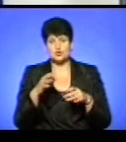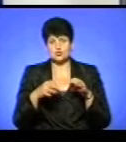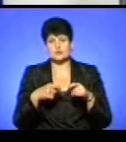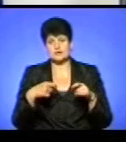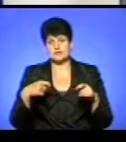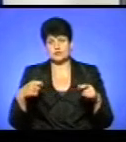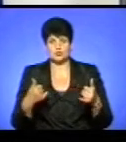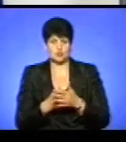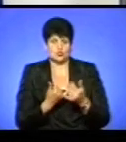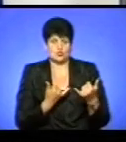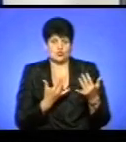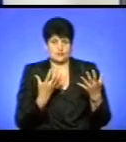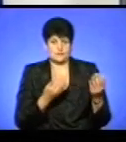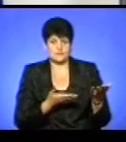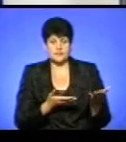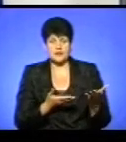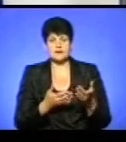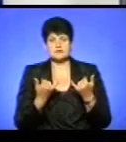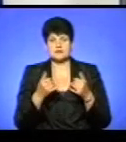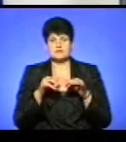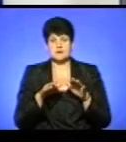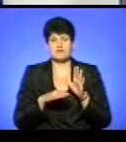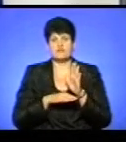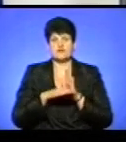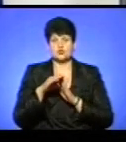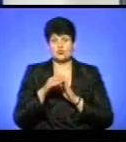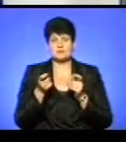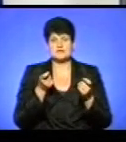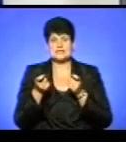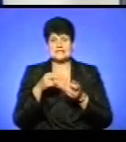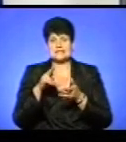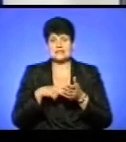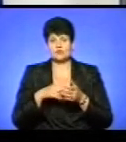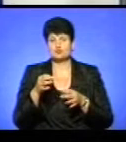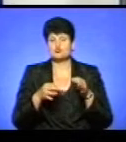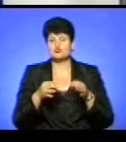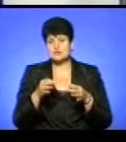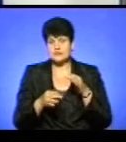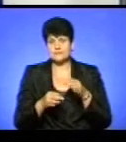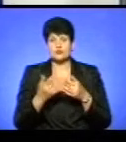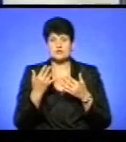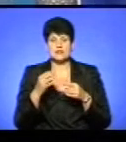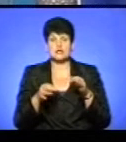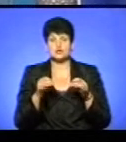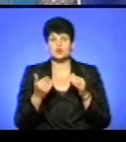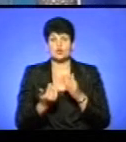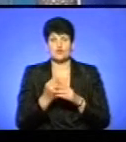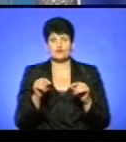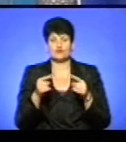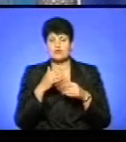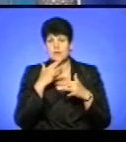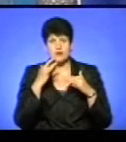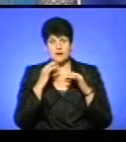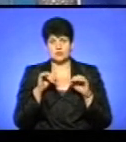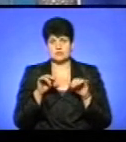день. Зараз справа перебуває в Вищому адміністративному суді, оскільки суд новостворений, дуже багато справ,